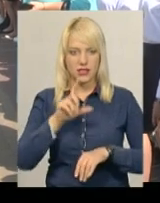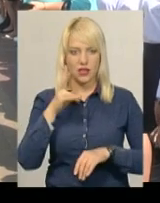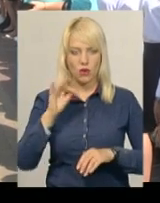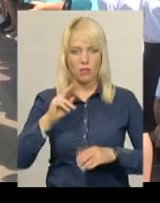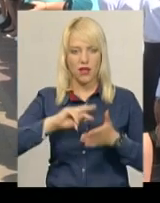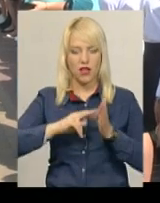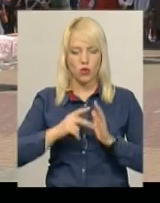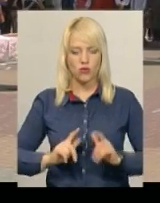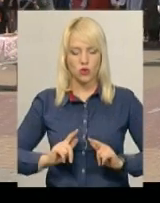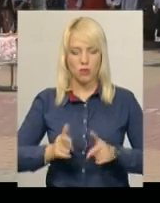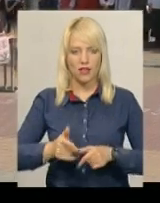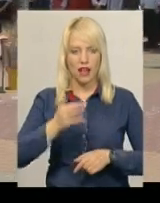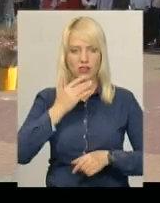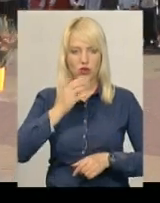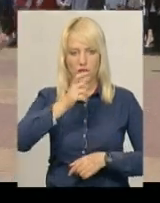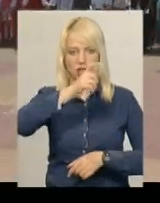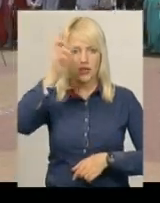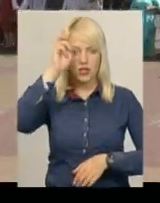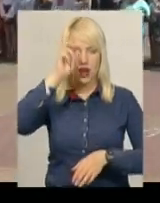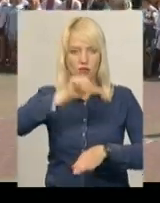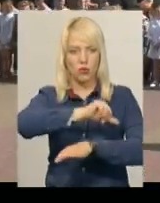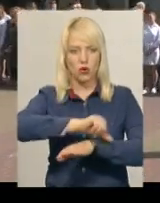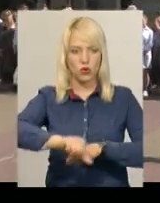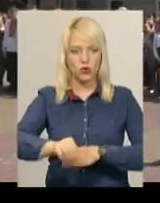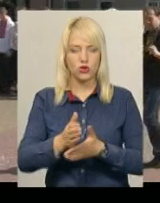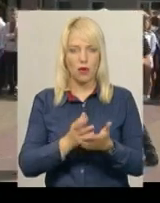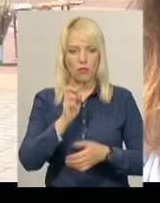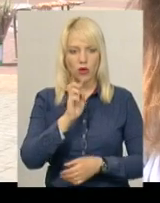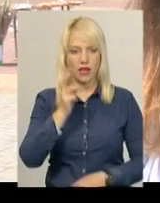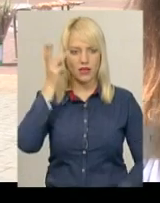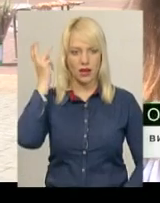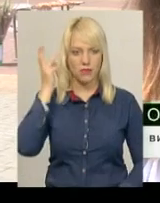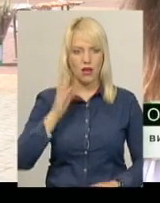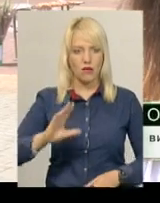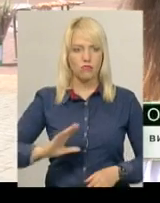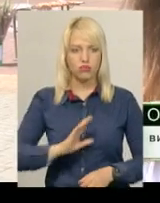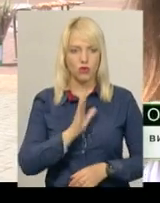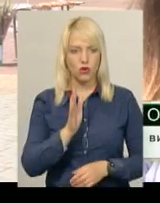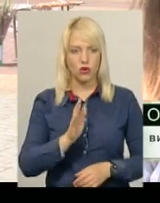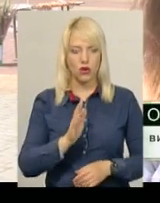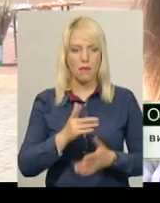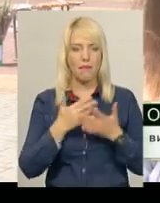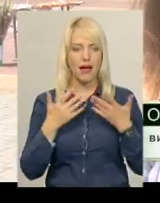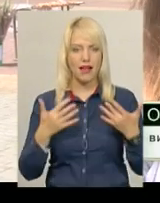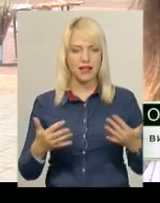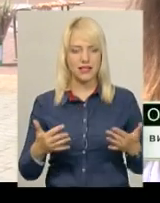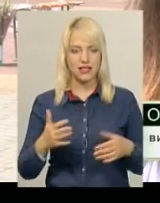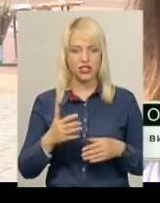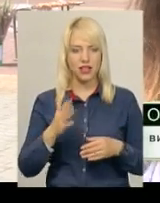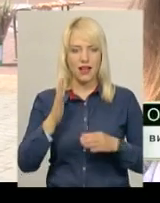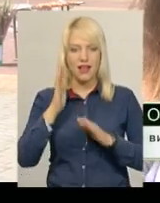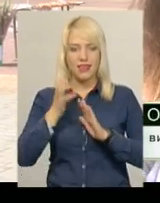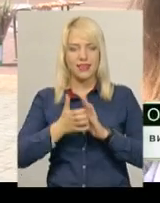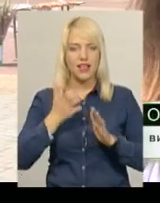Національну академію Державної прикордонної служби України імені Богдана Хмельницького. Було безліч недоспаних